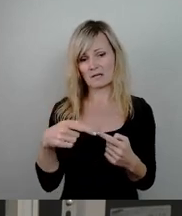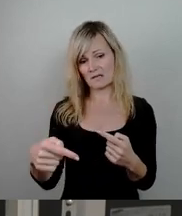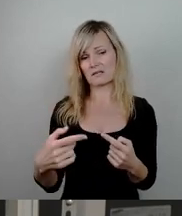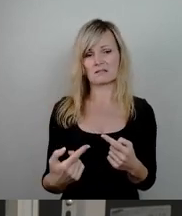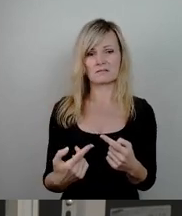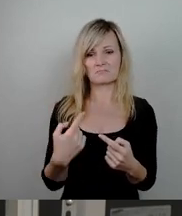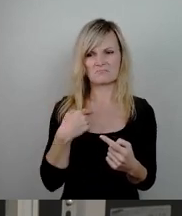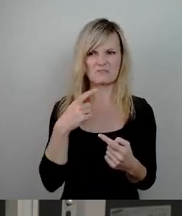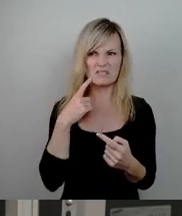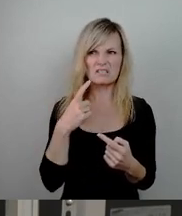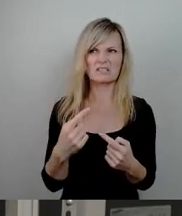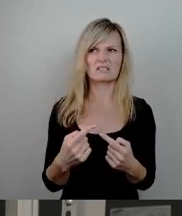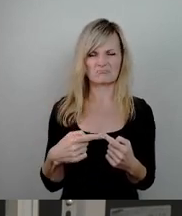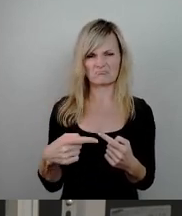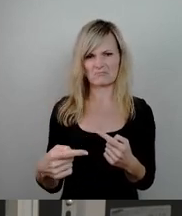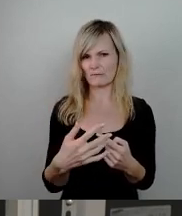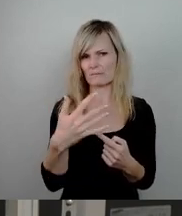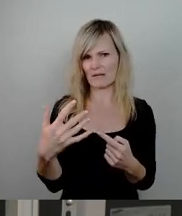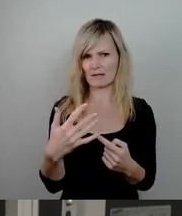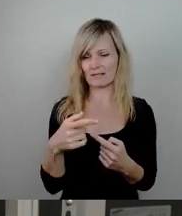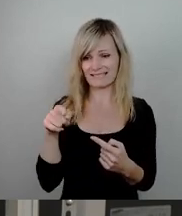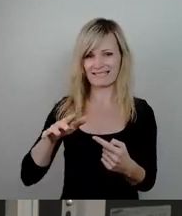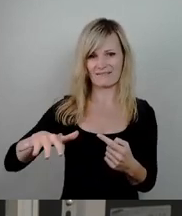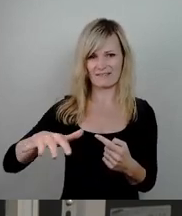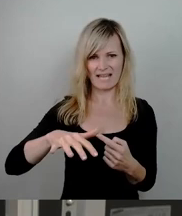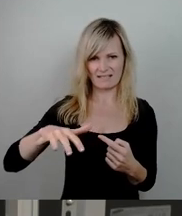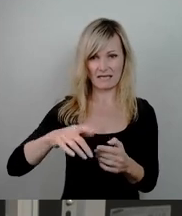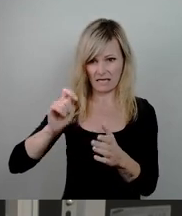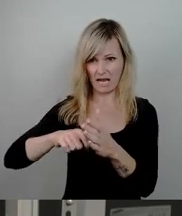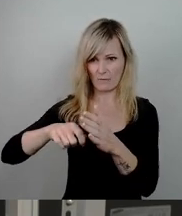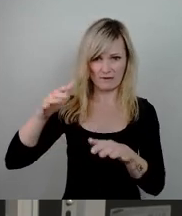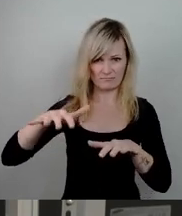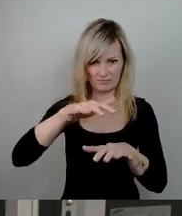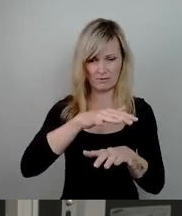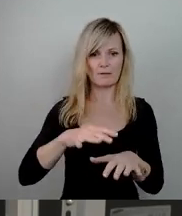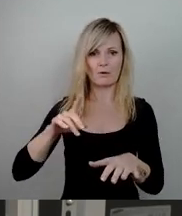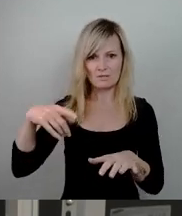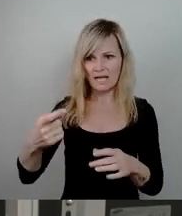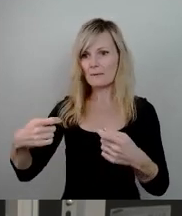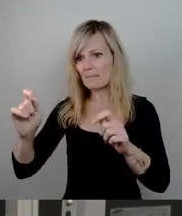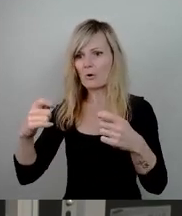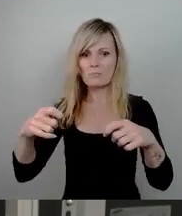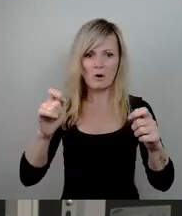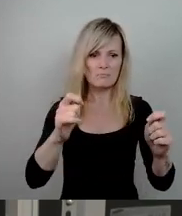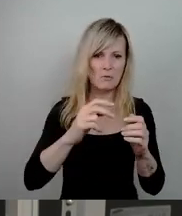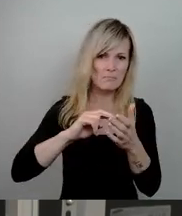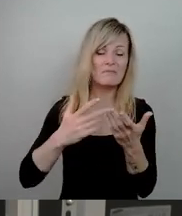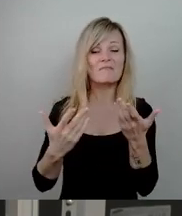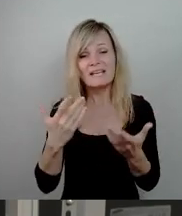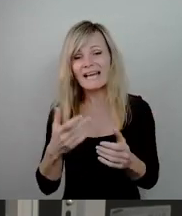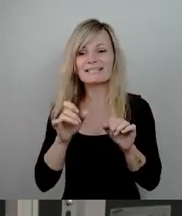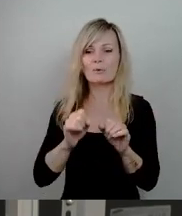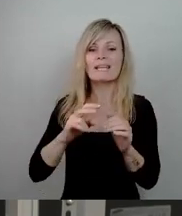überhaupt auf den angekauften Flächen Projekte zu entwickeln, also vielleicht zu entwickeln planerisch, aber definitiv nicht